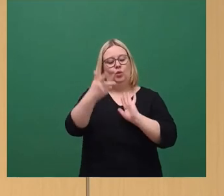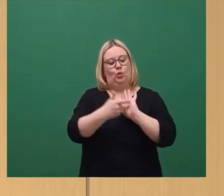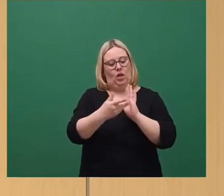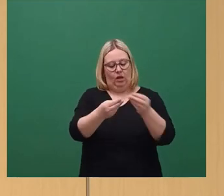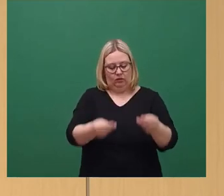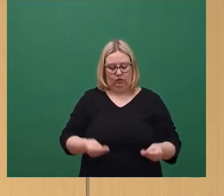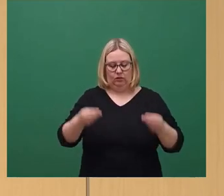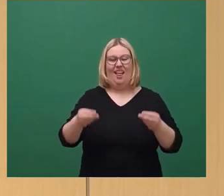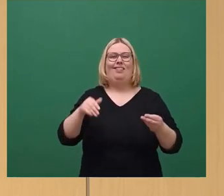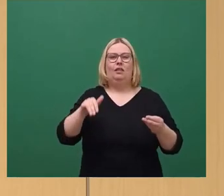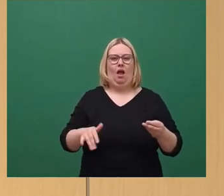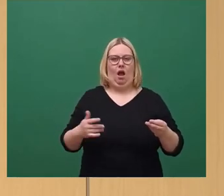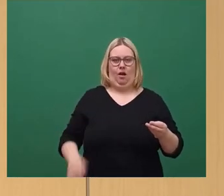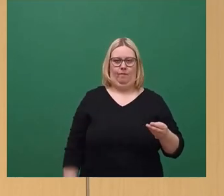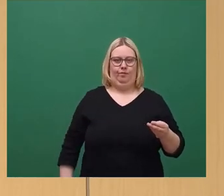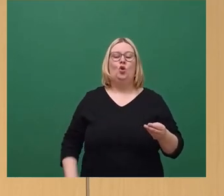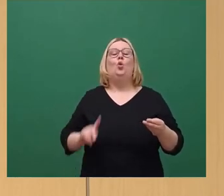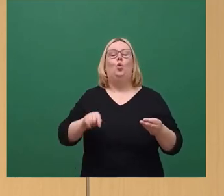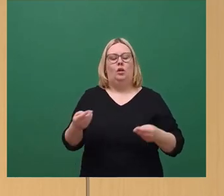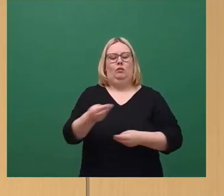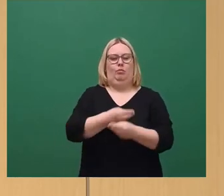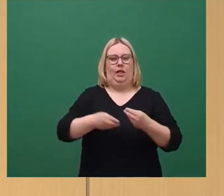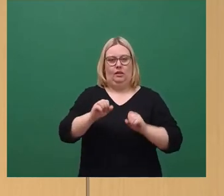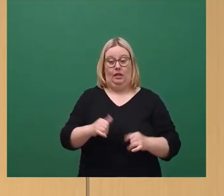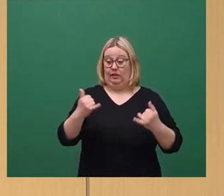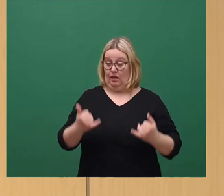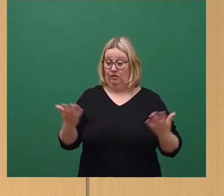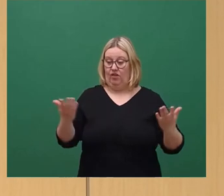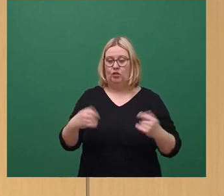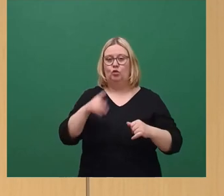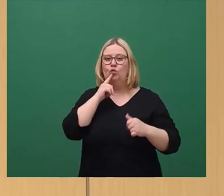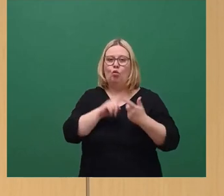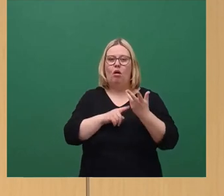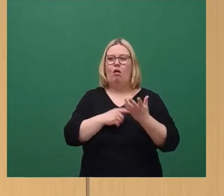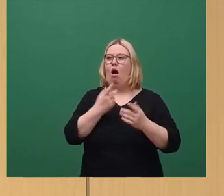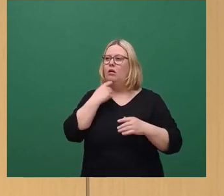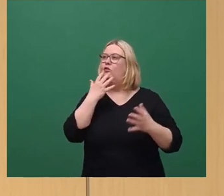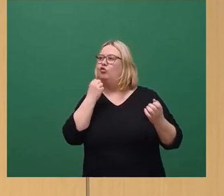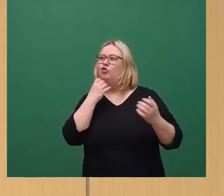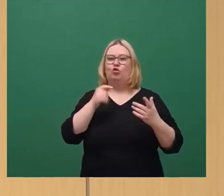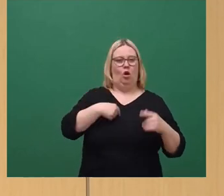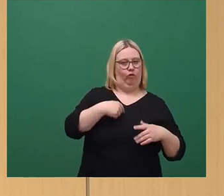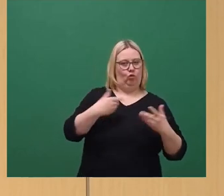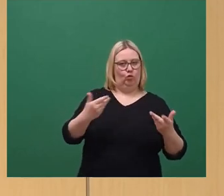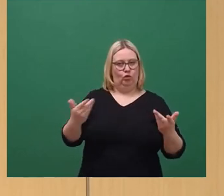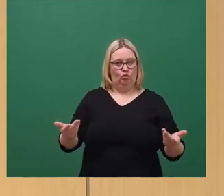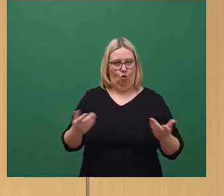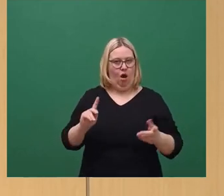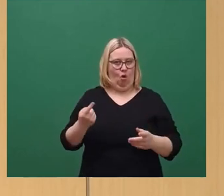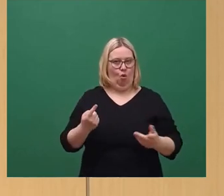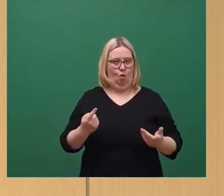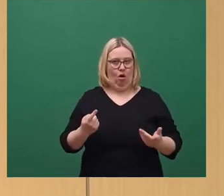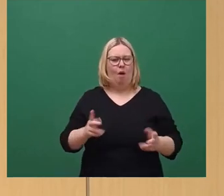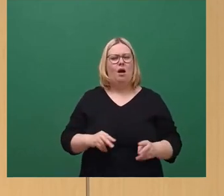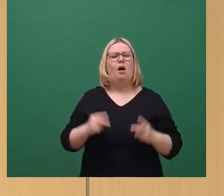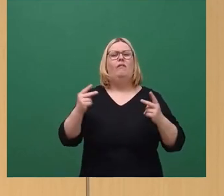hat. Denn dann kann man drüber reden. Was wir jetzt gehört haben, das sind Bekenntnisse von allen, auch von uns. Was uns wichtig